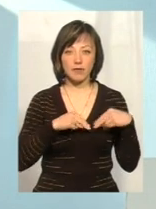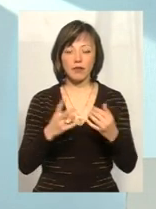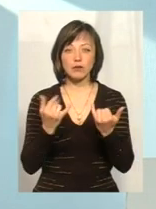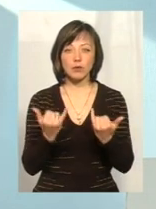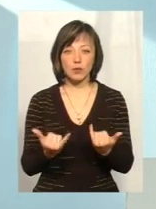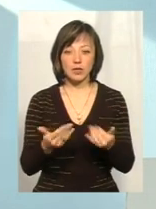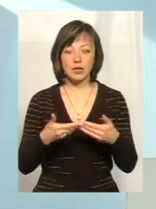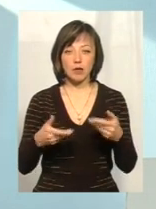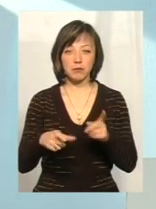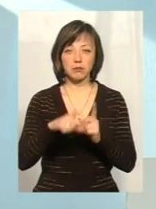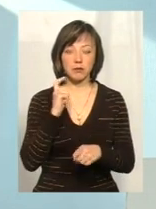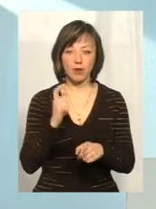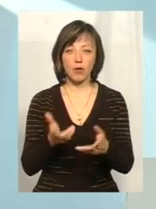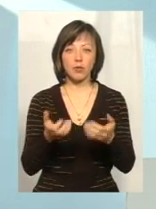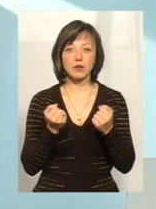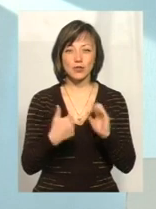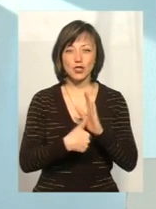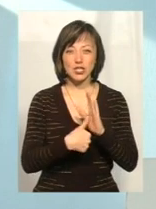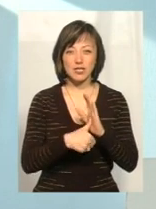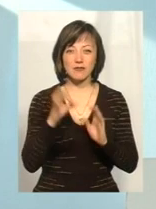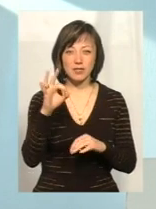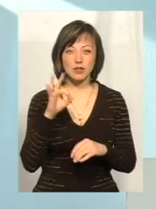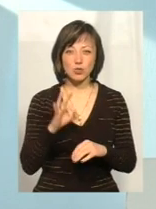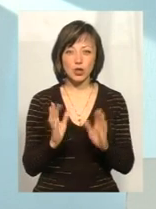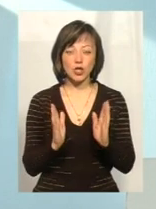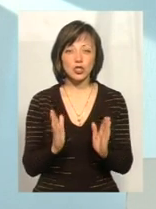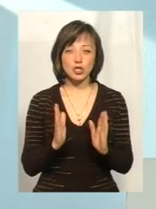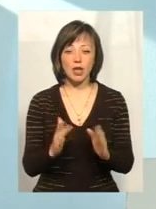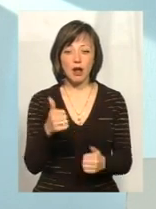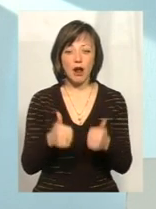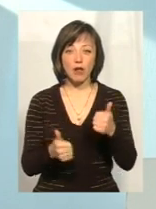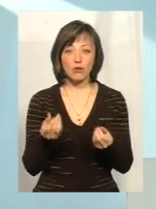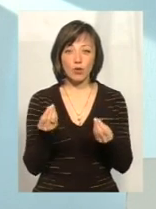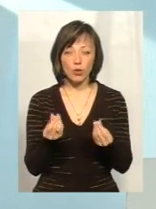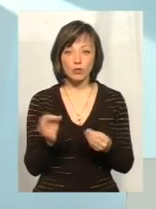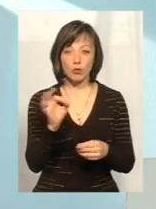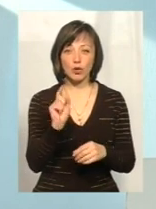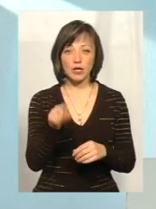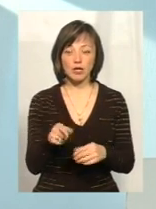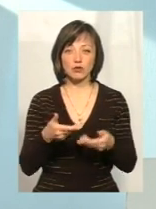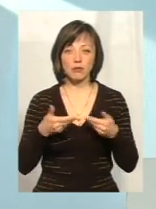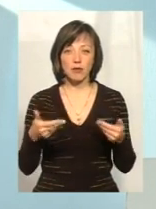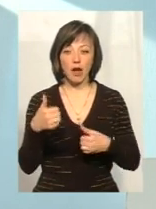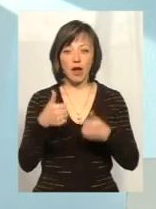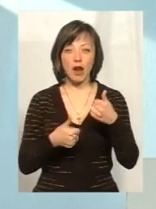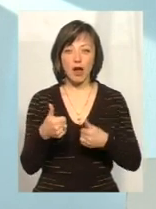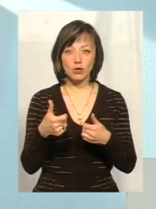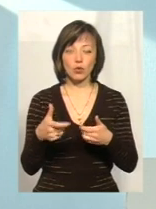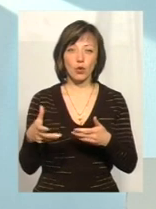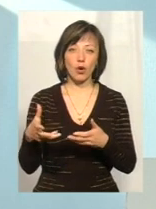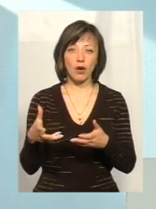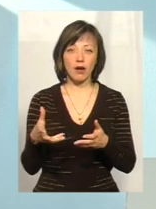сьогодні нам закидають отримувачем 6% лише грантових коштів про те, що ми грантоїди і що ми